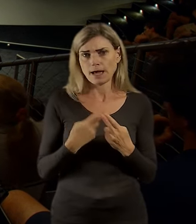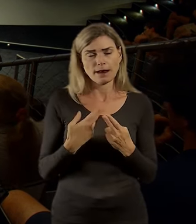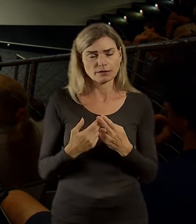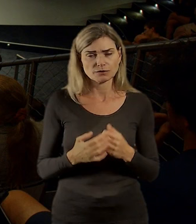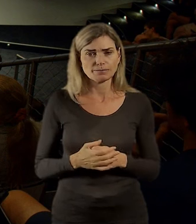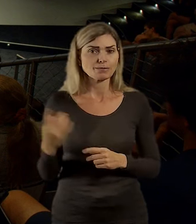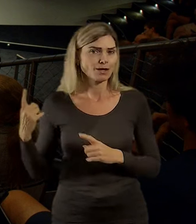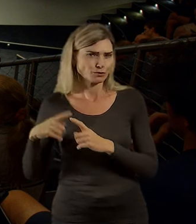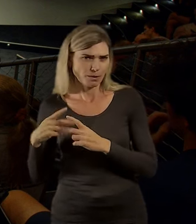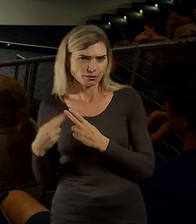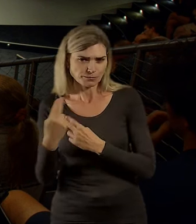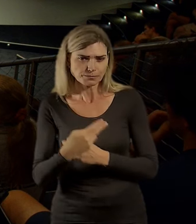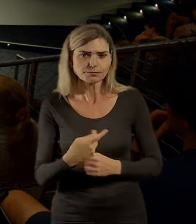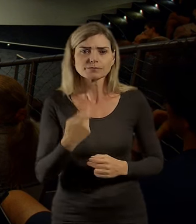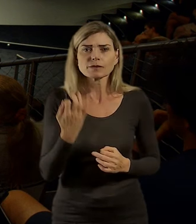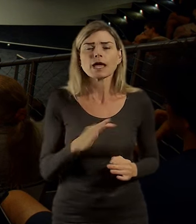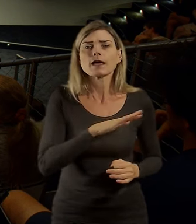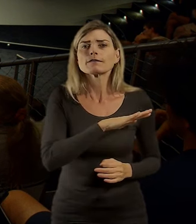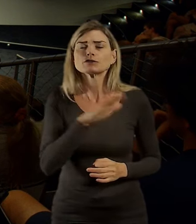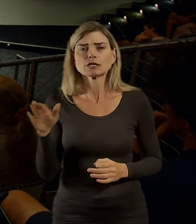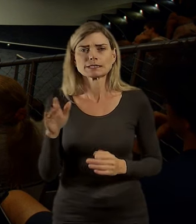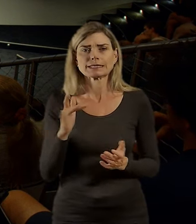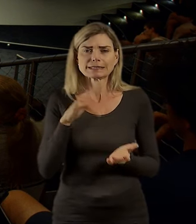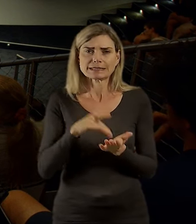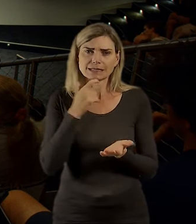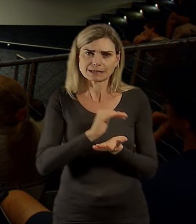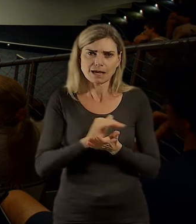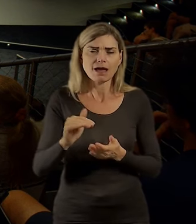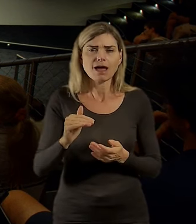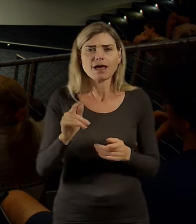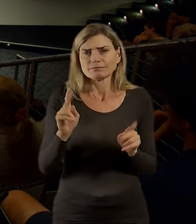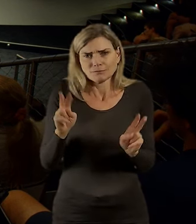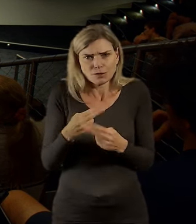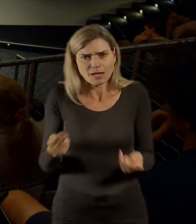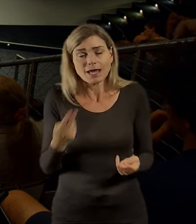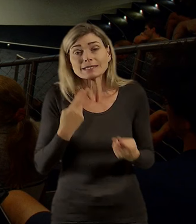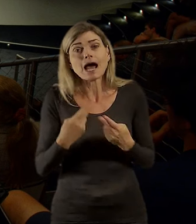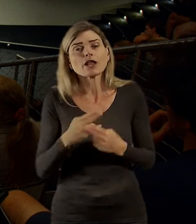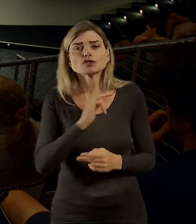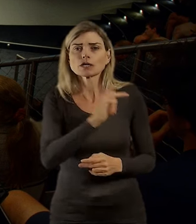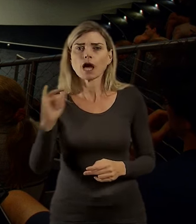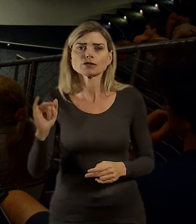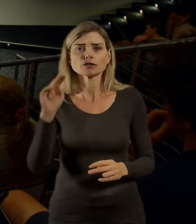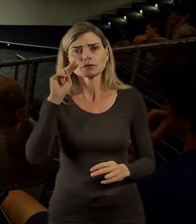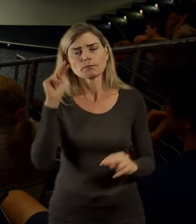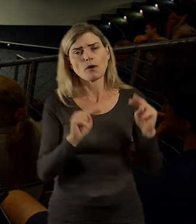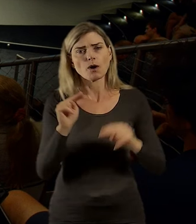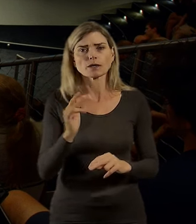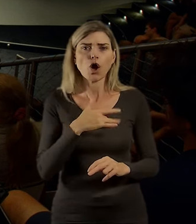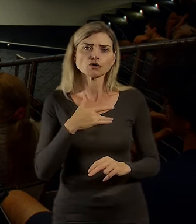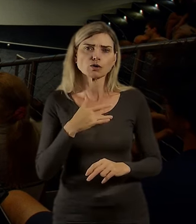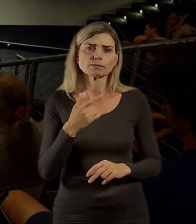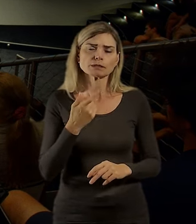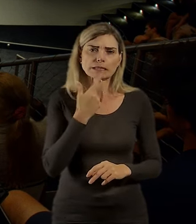aby to bylo tak pro všechny, aby všichni takhle mohli bydlet. Ale je to o nějakých osobních prioritách. Někdo